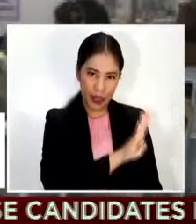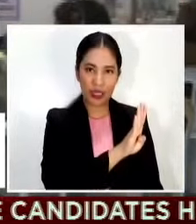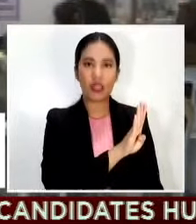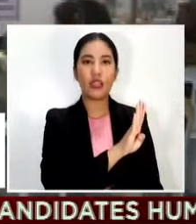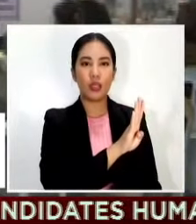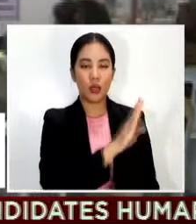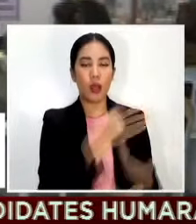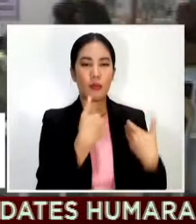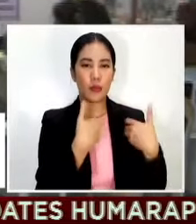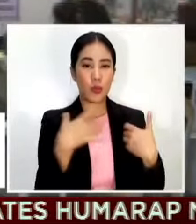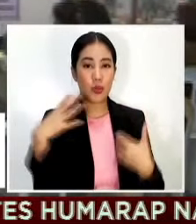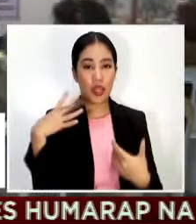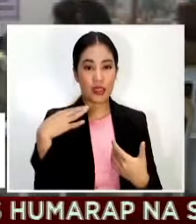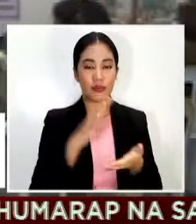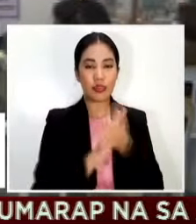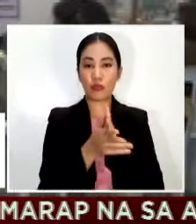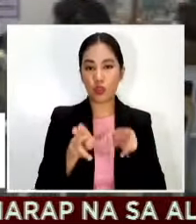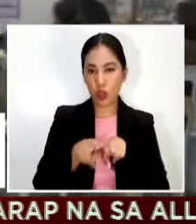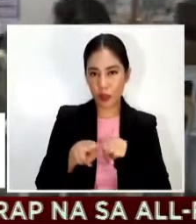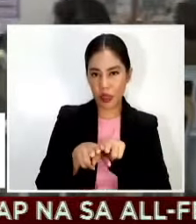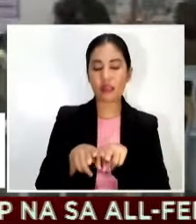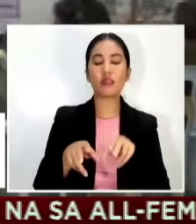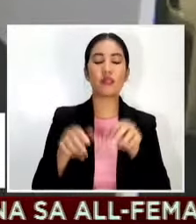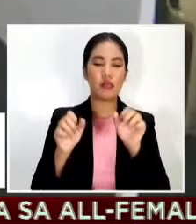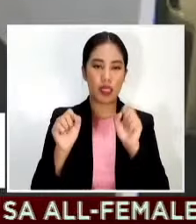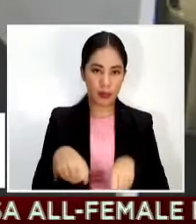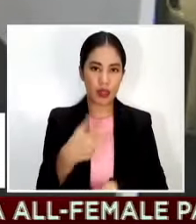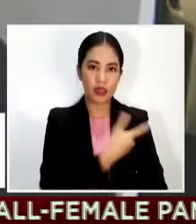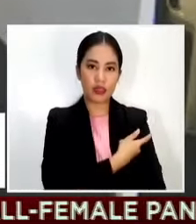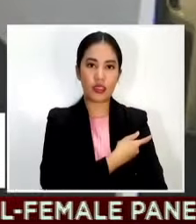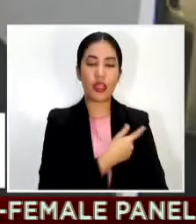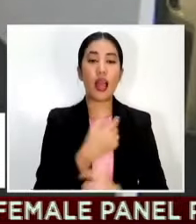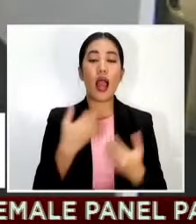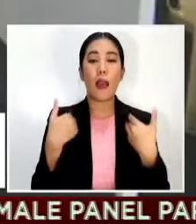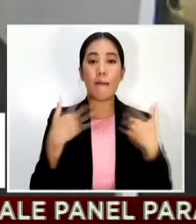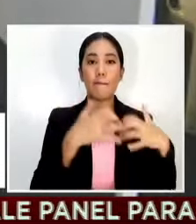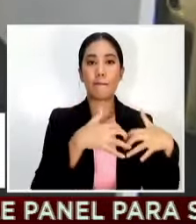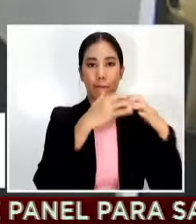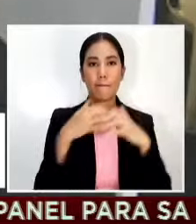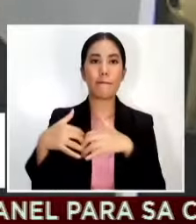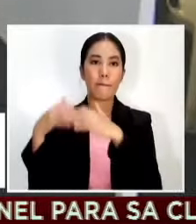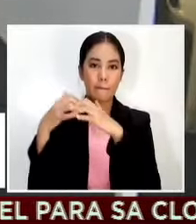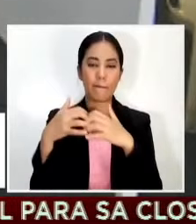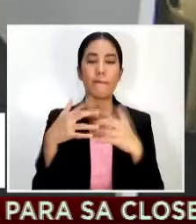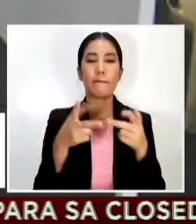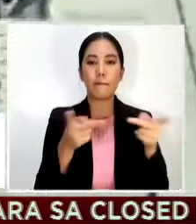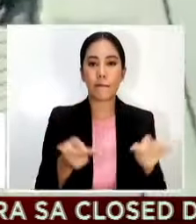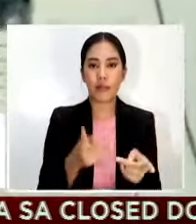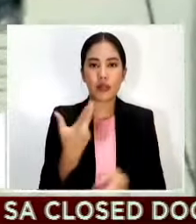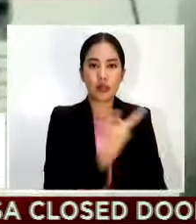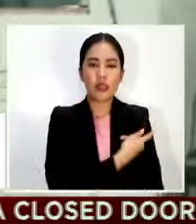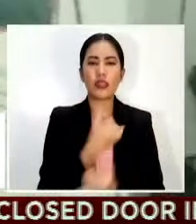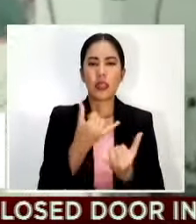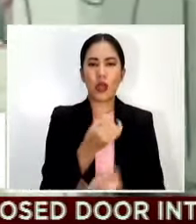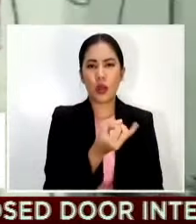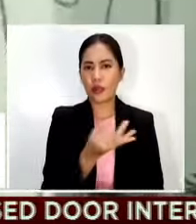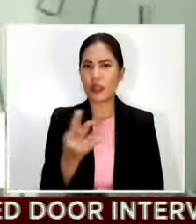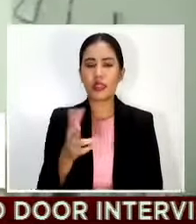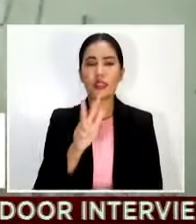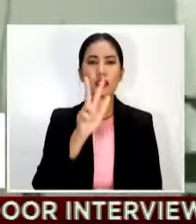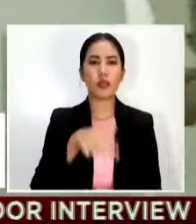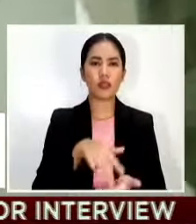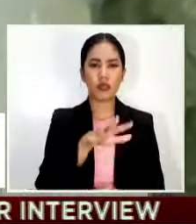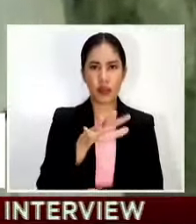Dinagdagan na ang active COVID vaccination sites sa buong bansa na ngayon ay nasa halos 3,500 na Nauna nang